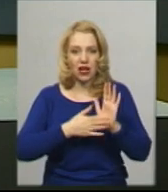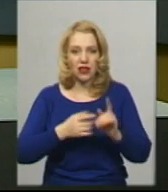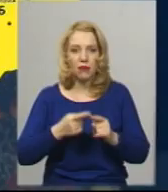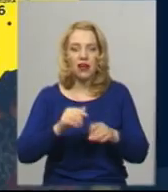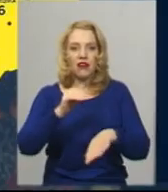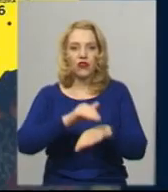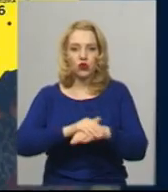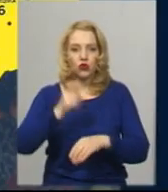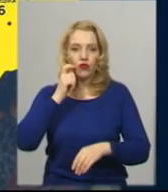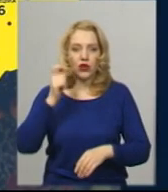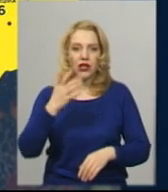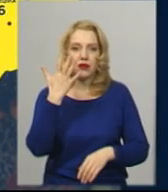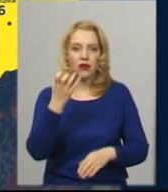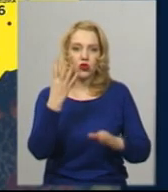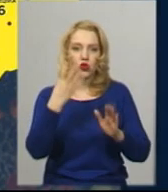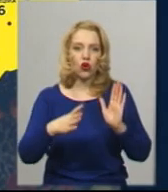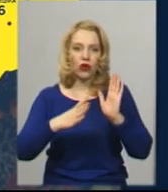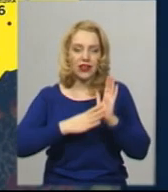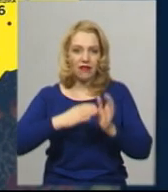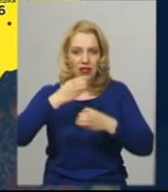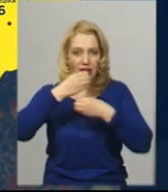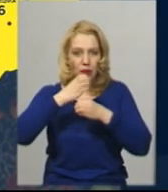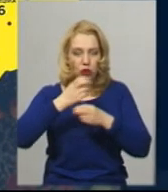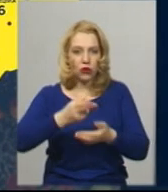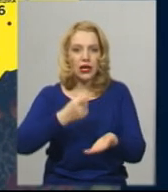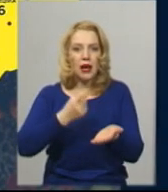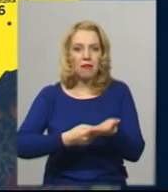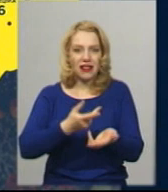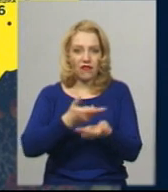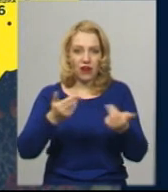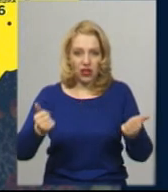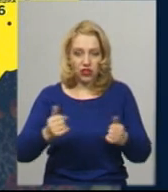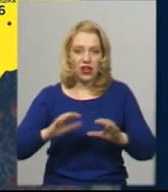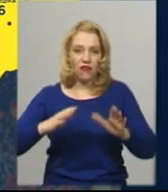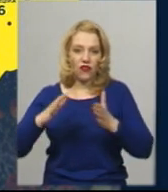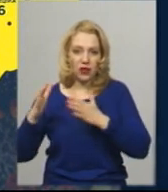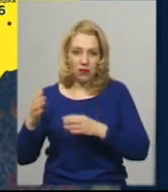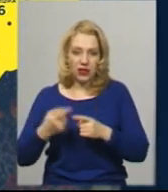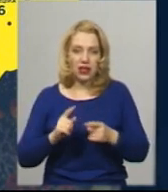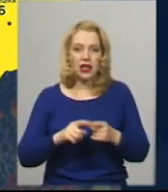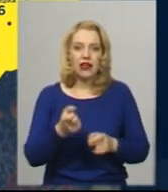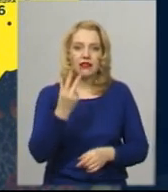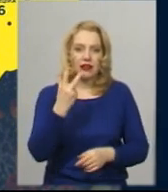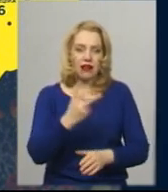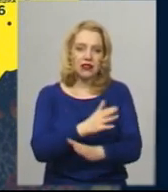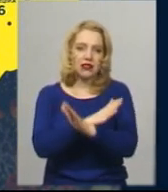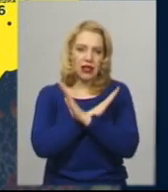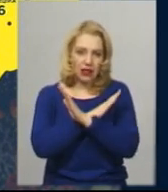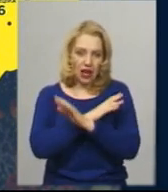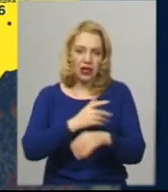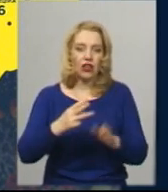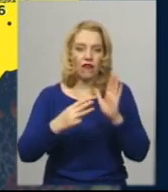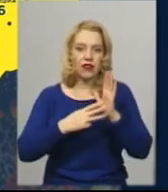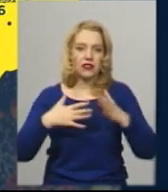в Україні 549 лабораторно підтверджених випадків COVID-19, з яких 13 летальних, 8 пацієнтів